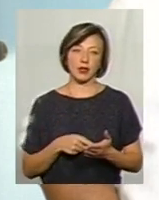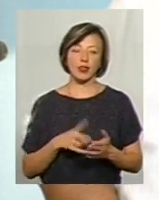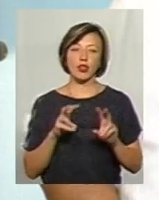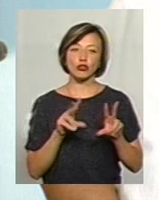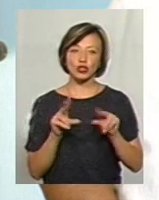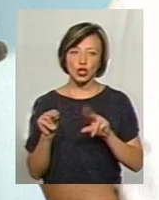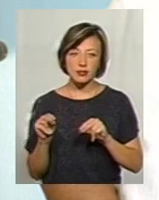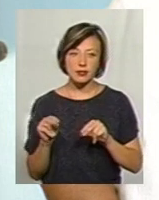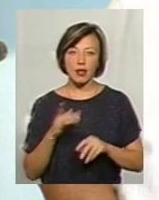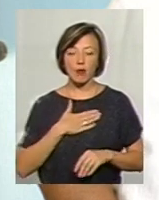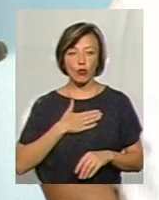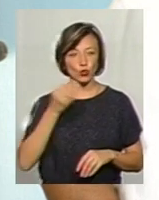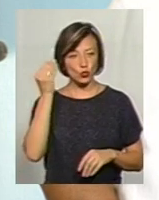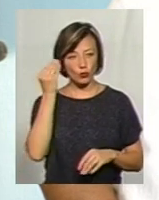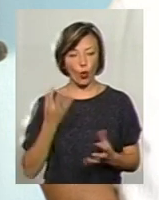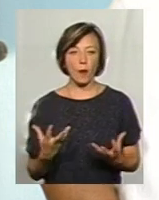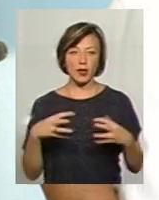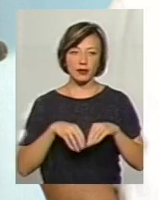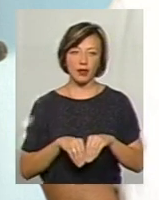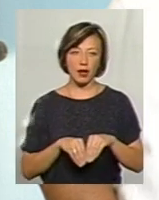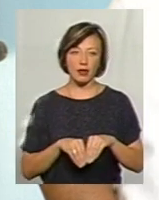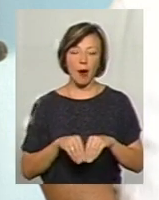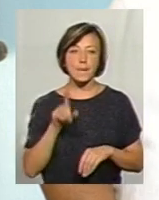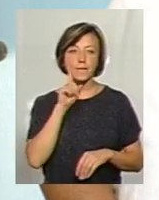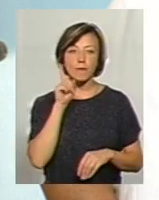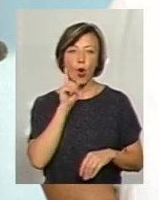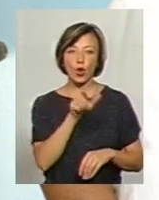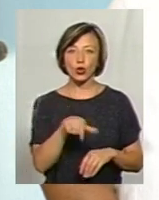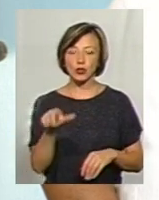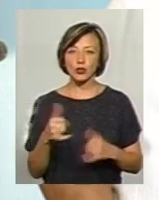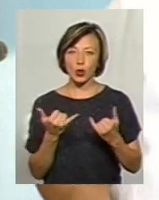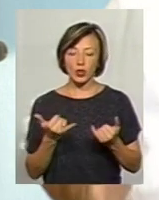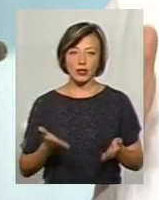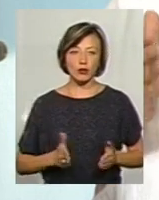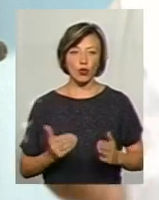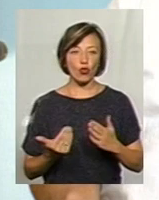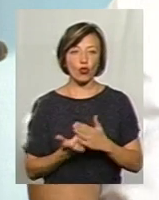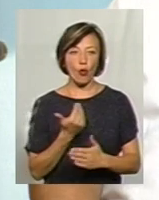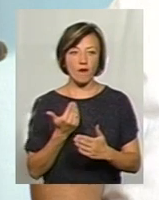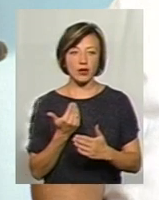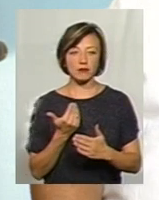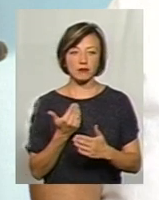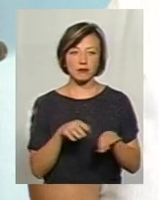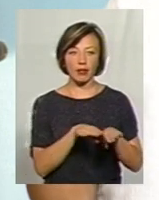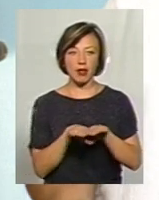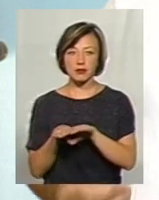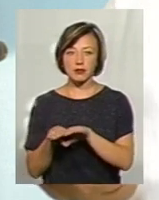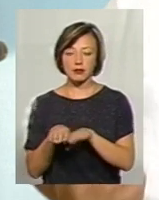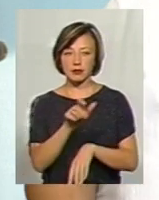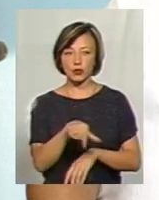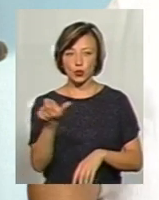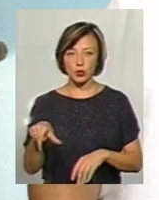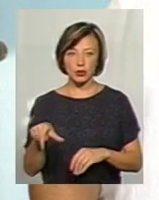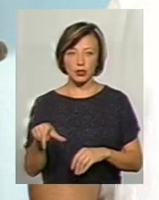щастя, на мою думку, об'єднає молодь. Сьогодні народився новий пласт. Це